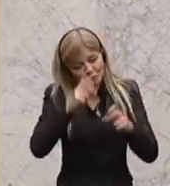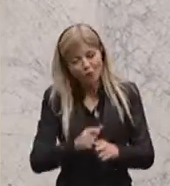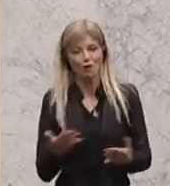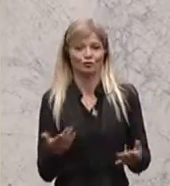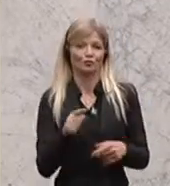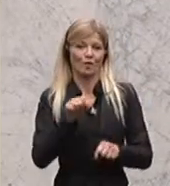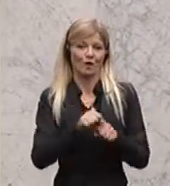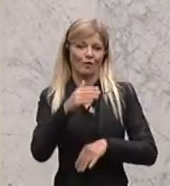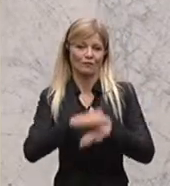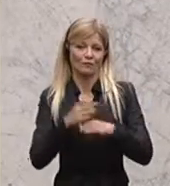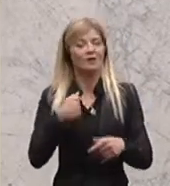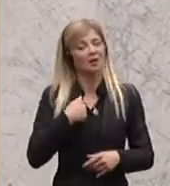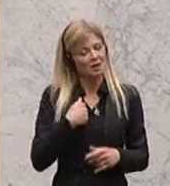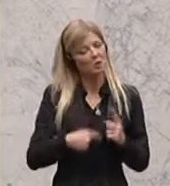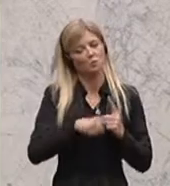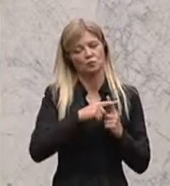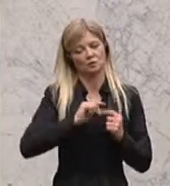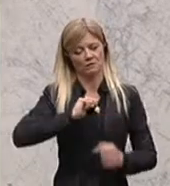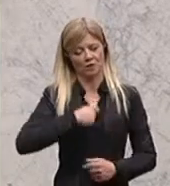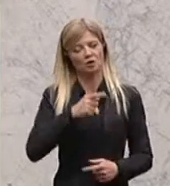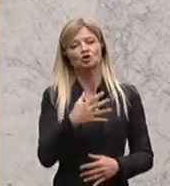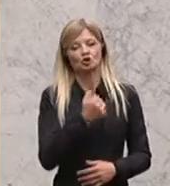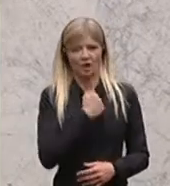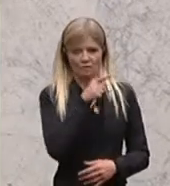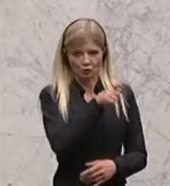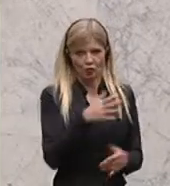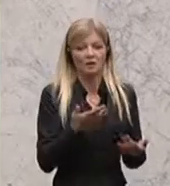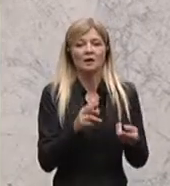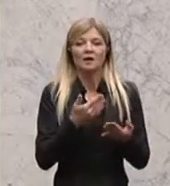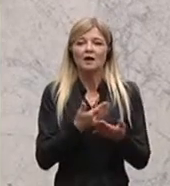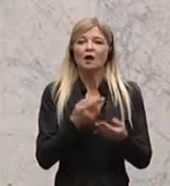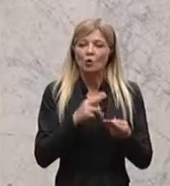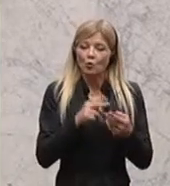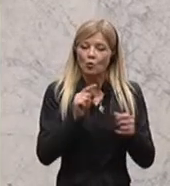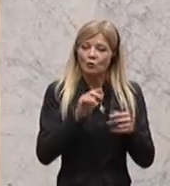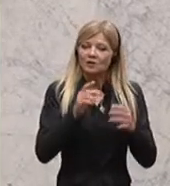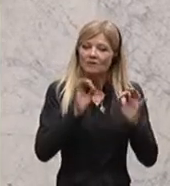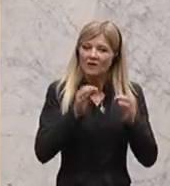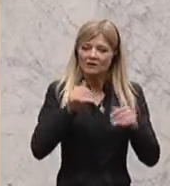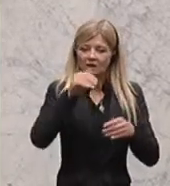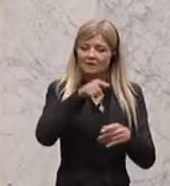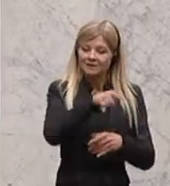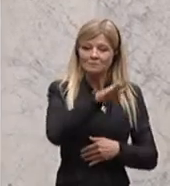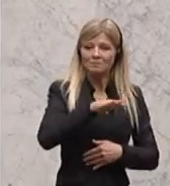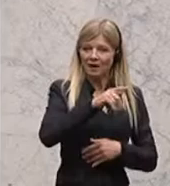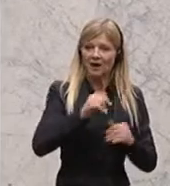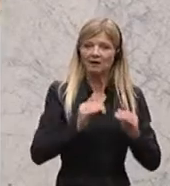optimistisch, dass das gelingen wird und zur Hebung der Qualität in Österreich auch in diesem Bereich beitragen wird. Dankeschön.